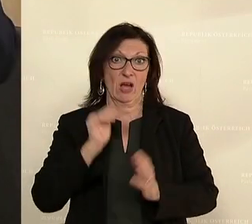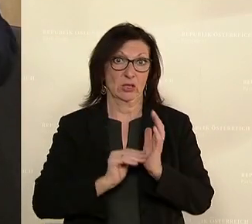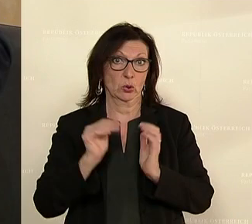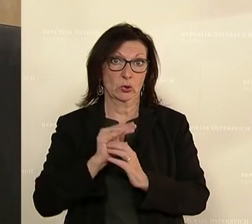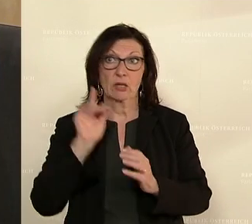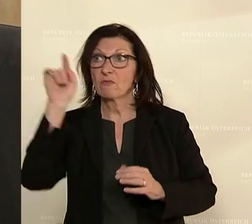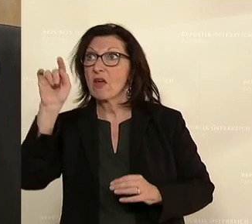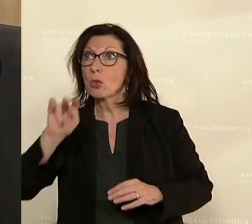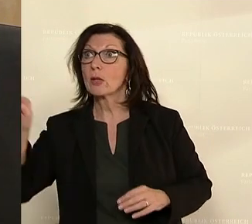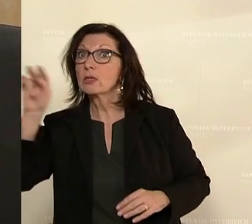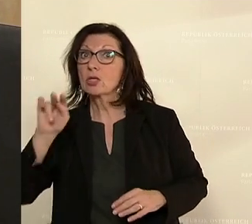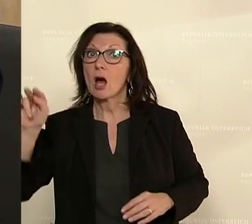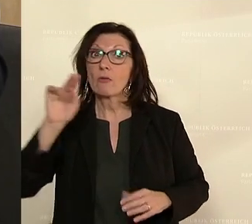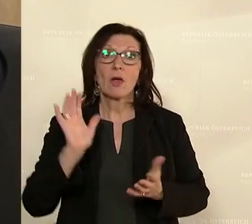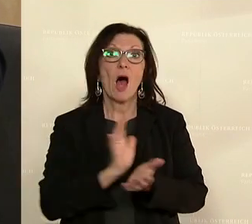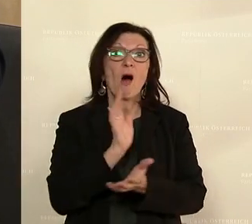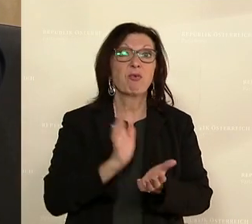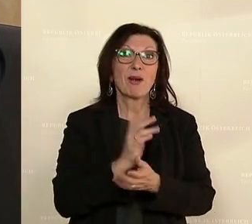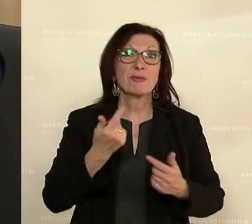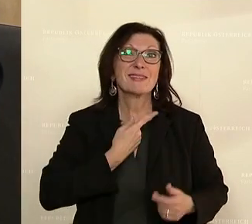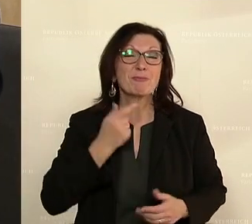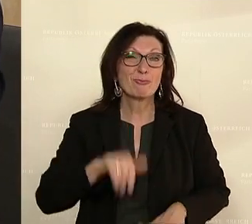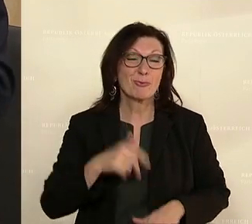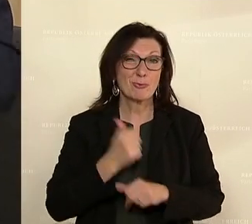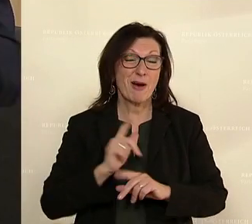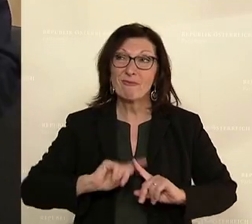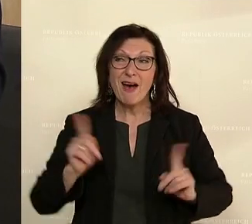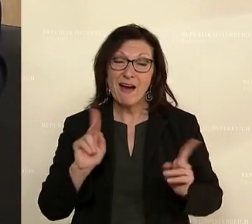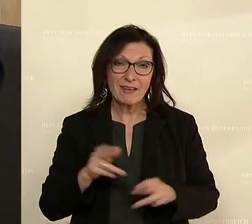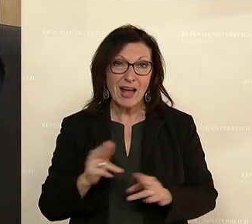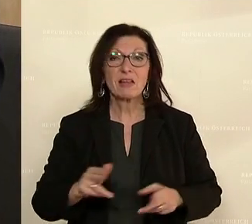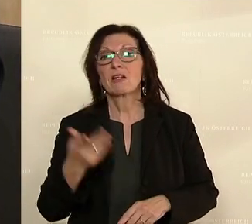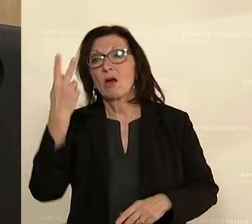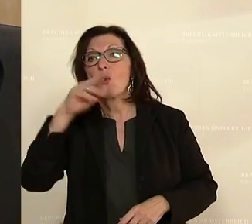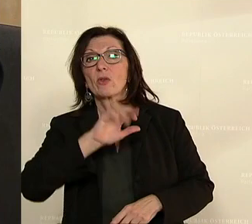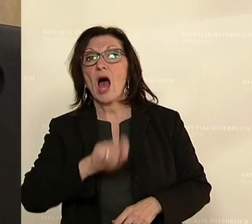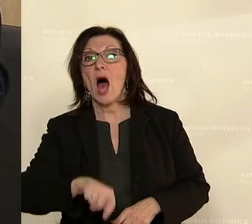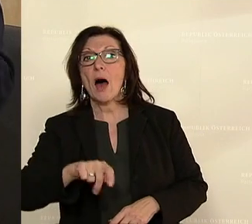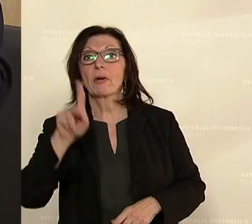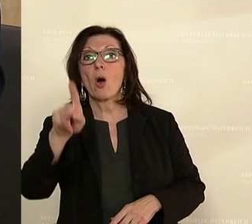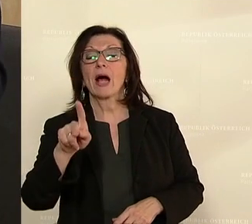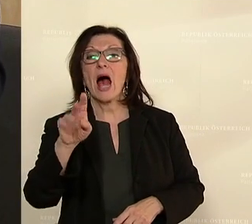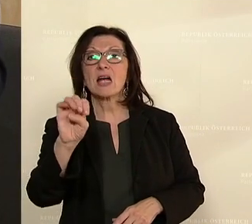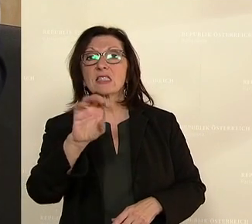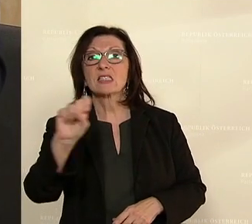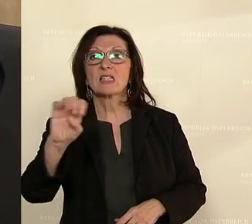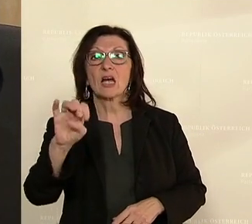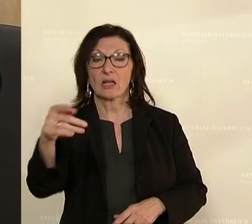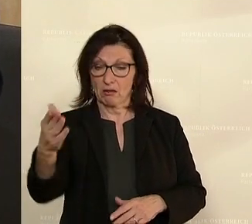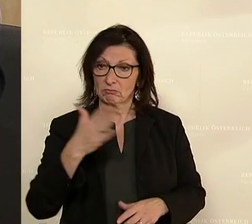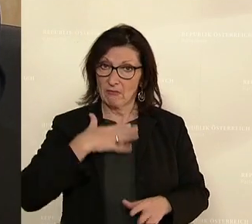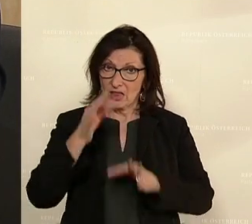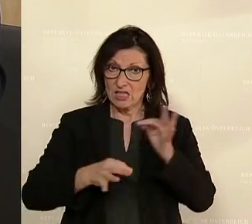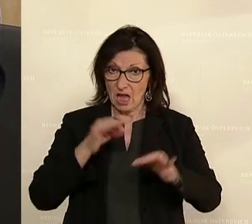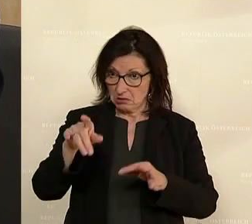Die erledigen Aufgaben, die uns keiner abnimmt. Und ja, Herr Abgeordneter Kassecker, ich freue mich sehr, dass Sie offenbar meine Strategie richtig